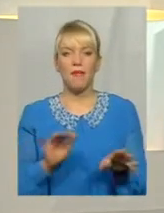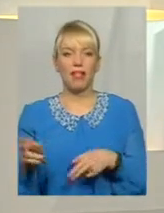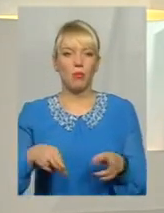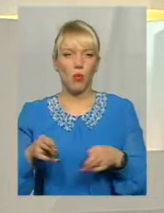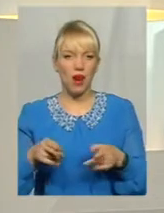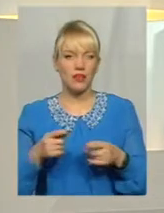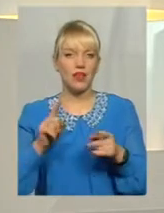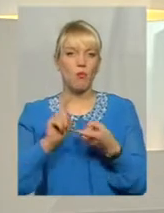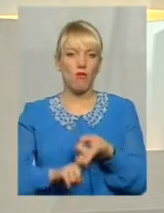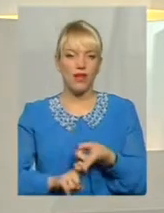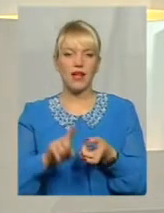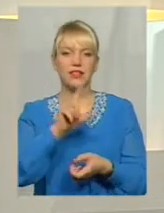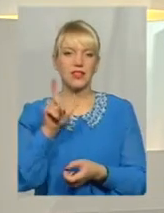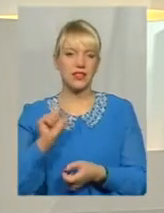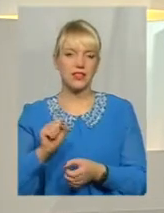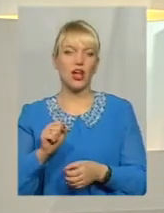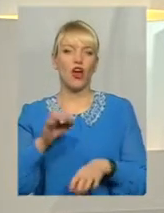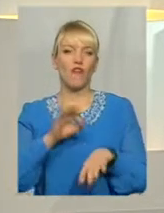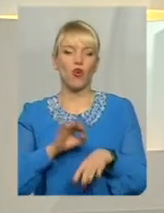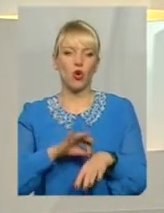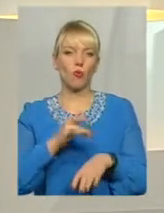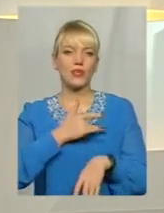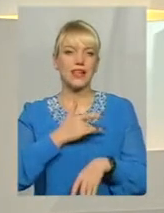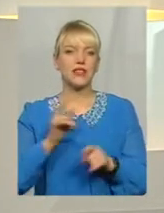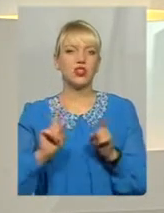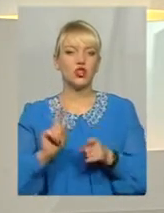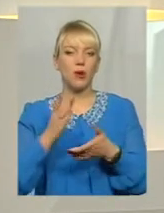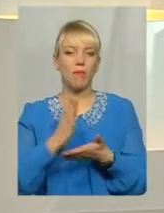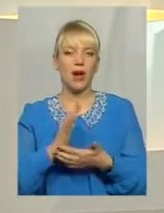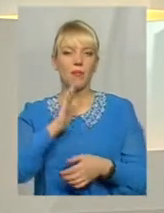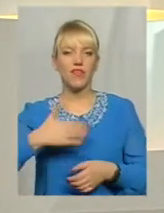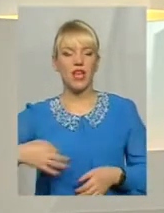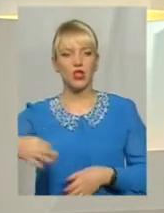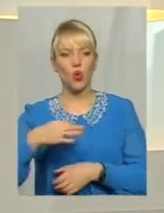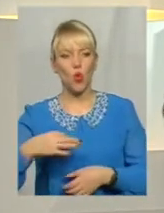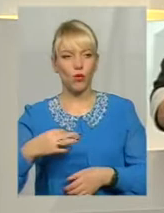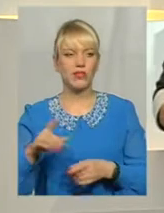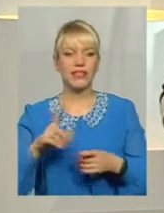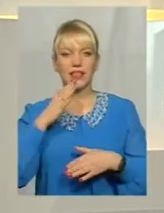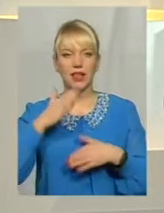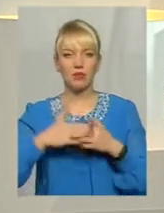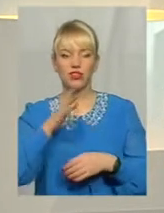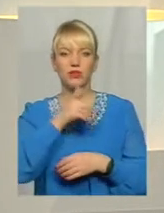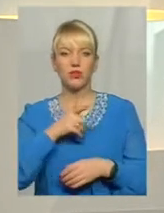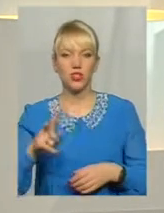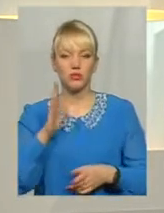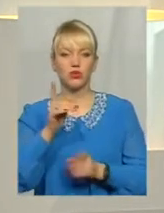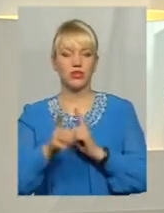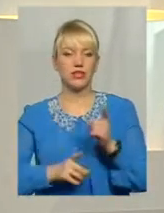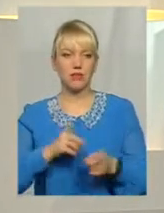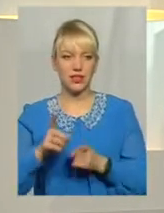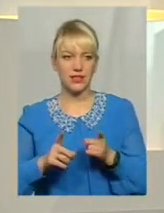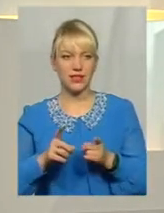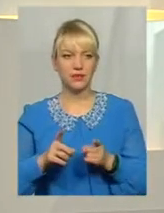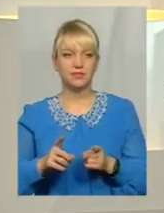'язаних із хворобами серця Що маємо в нашій області, яким чином найближчим часом зміниться, дай Бог,